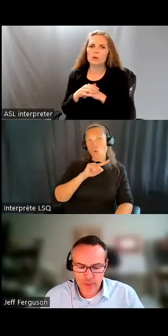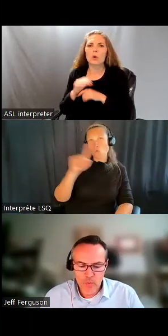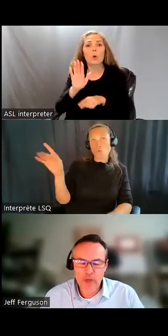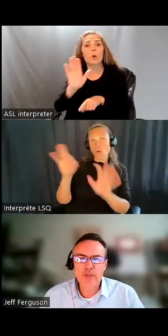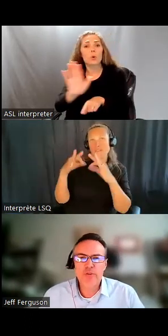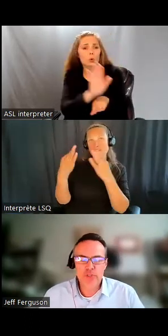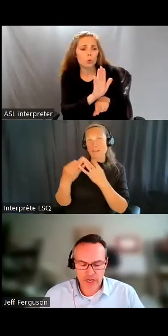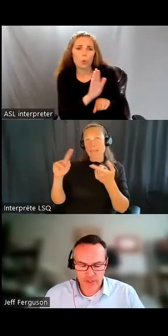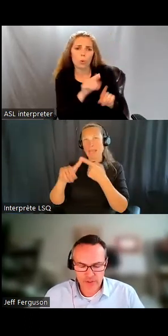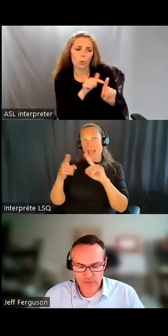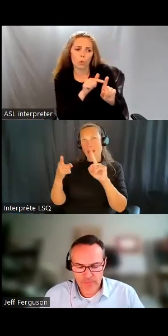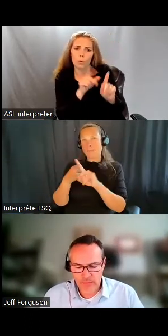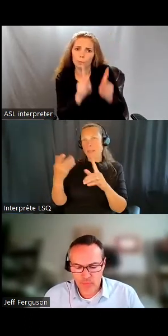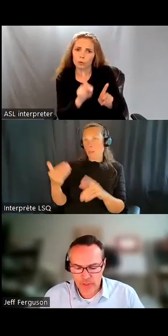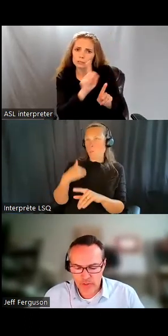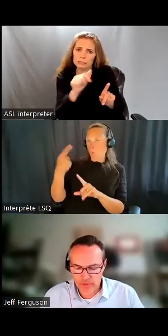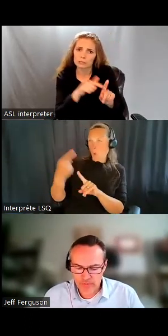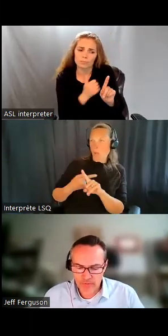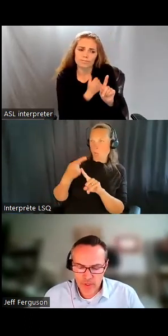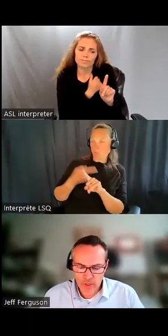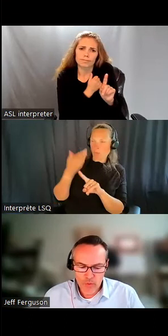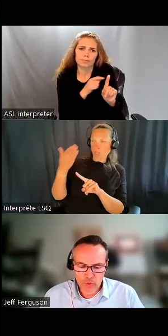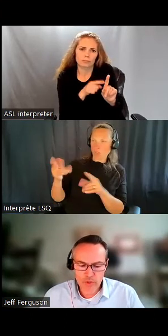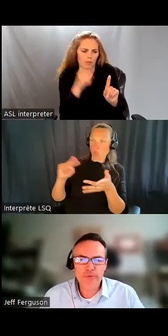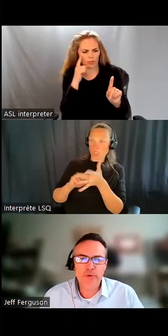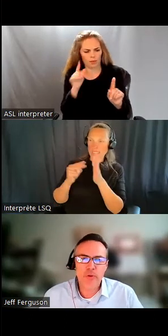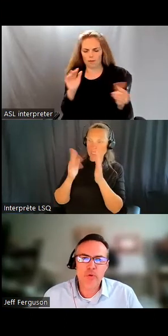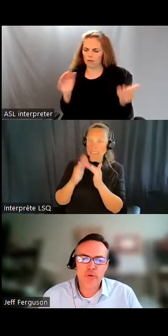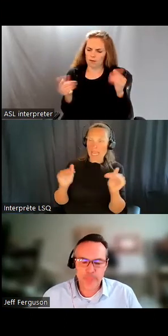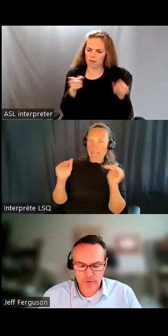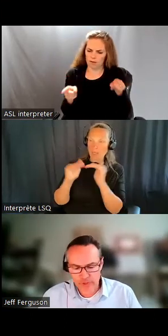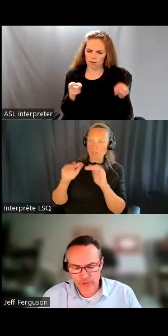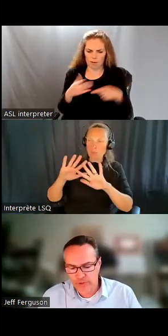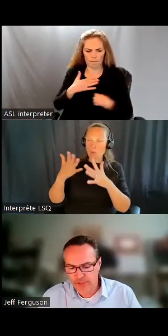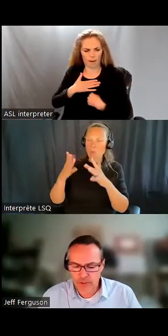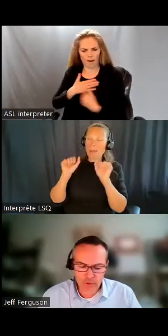quoi qui le rend inclusif? Qu-ce que vous pourriez changer pour que ce soit plus inclusif?